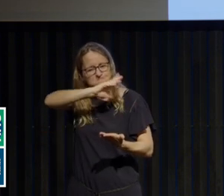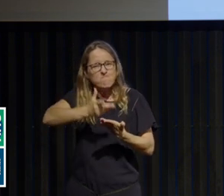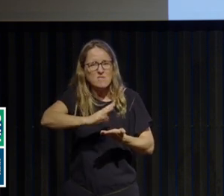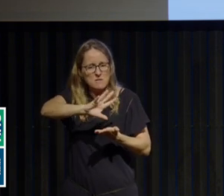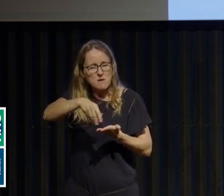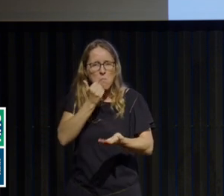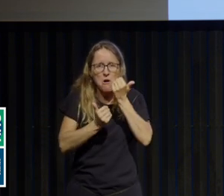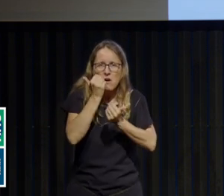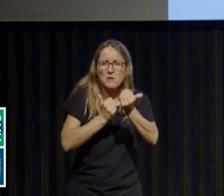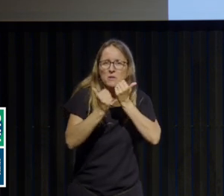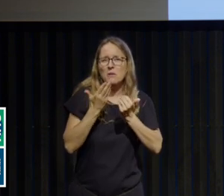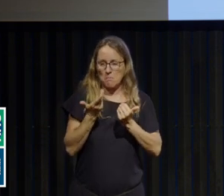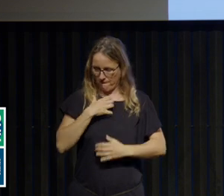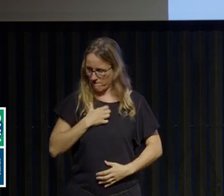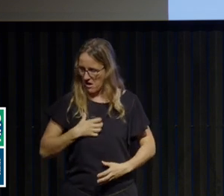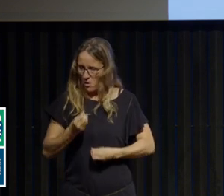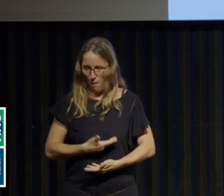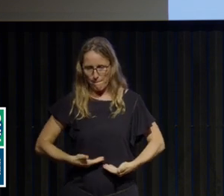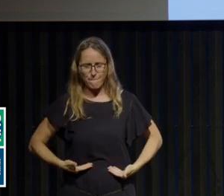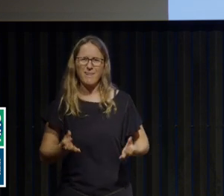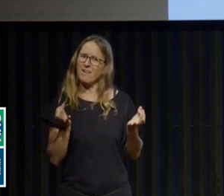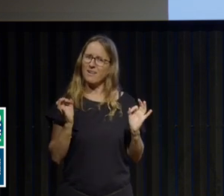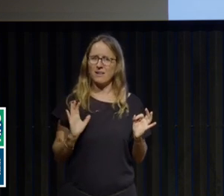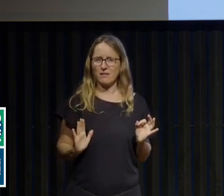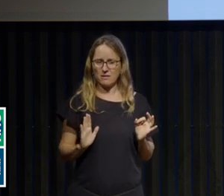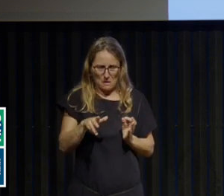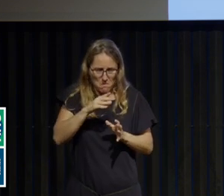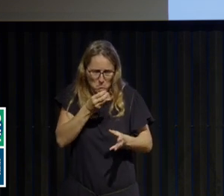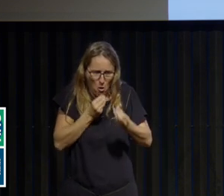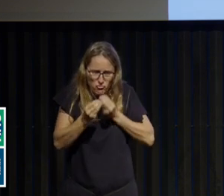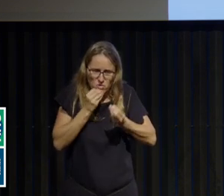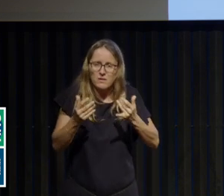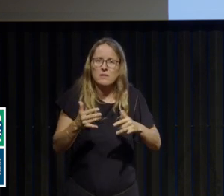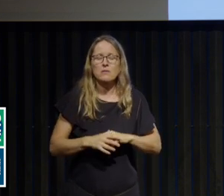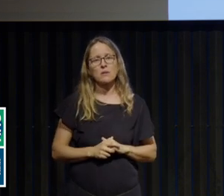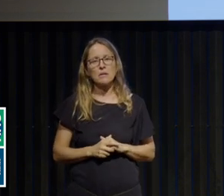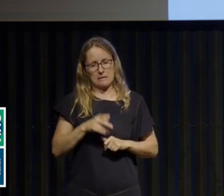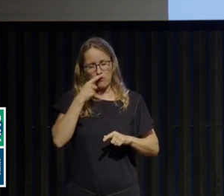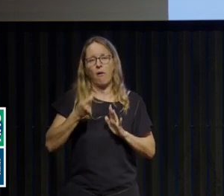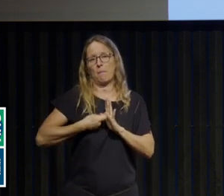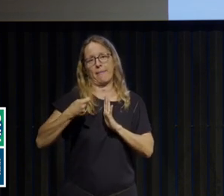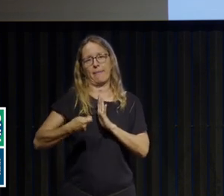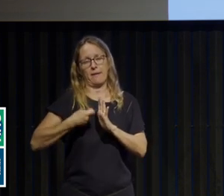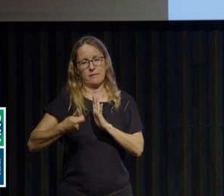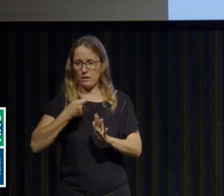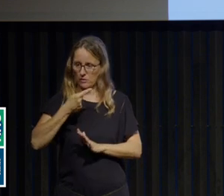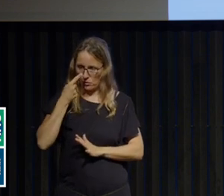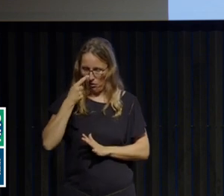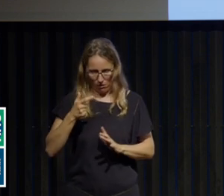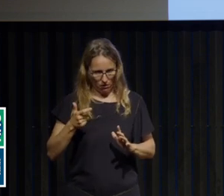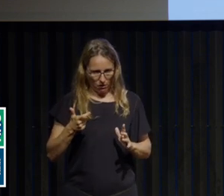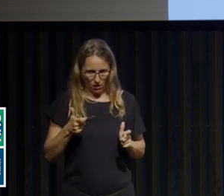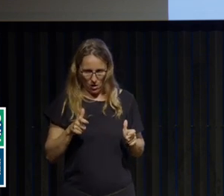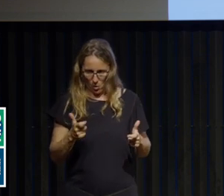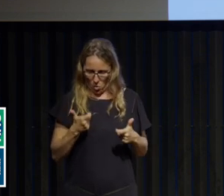sans rapport avec la faim ni la satiété. Elle survient par crise récurrente associée au sentiment de perte de contrôle,